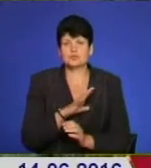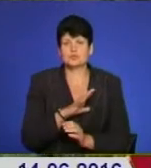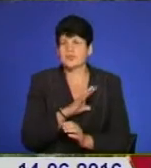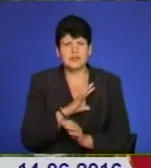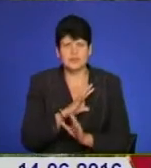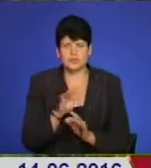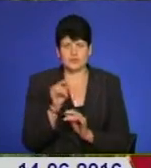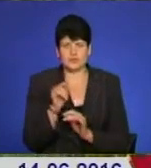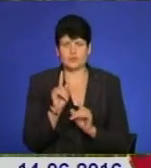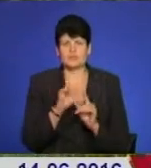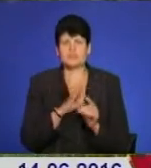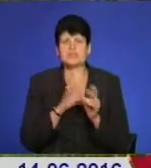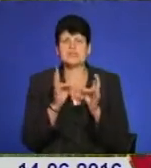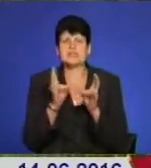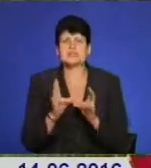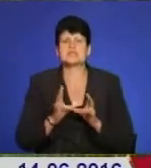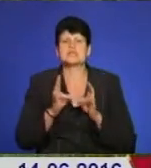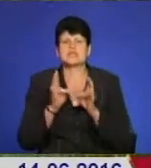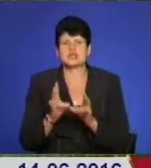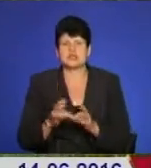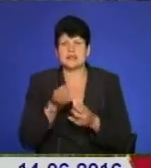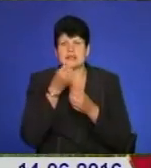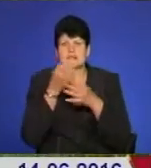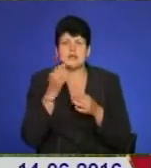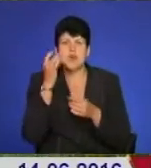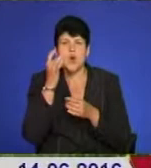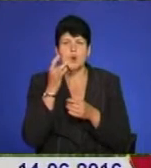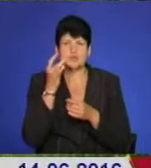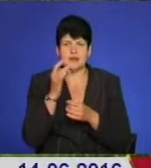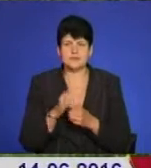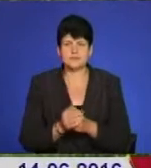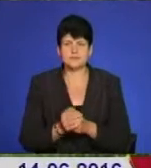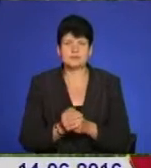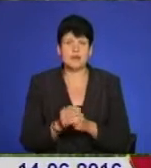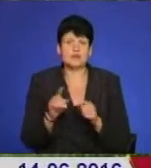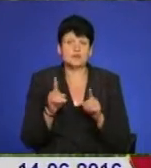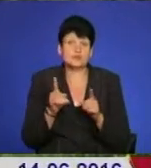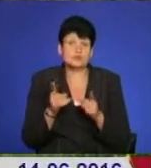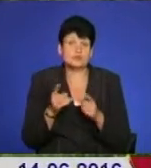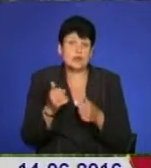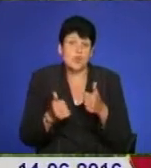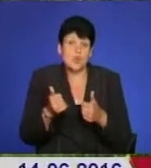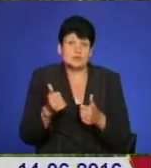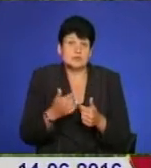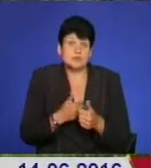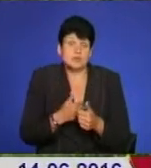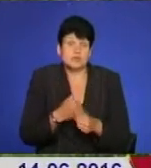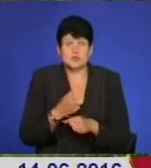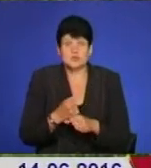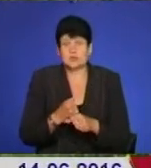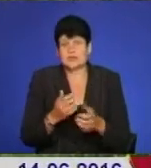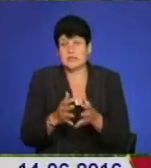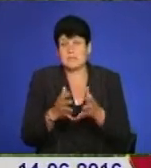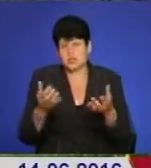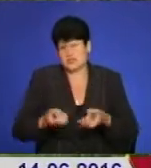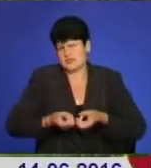вигляду, він був лише із ніжних квітів, лише ніжно-рожевий. Але чомусь саме для конкурсу мені захотілося зробити його більш